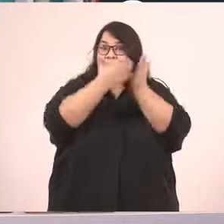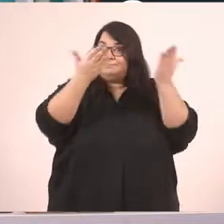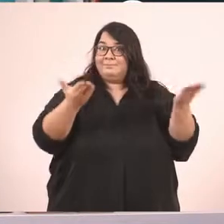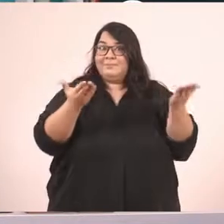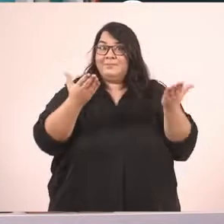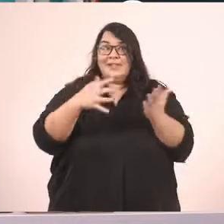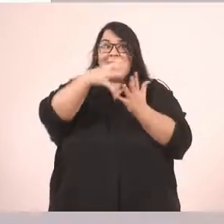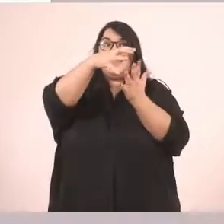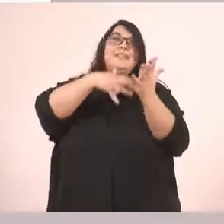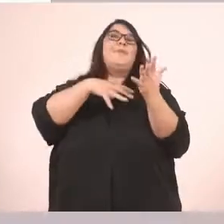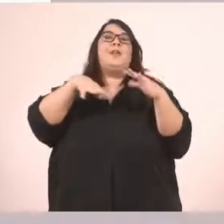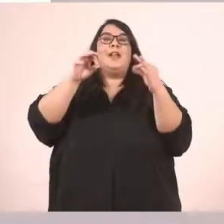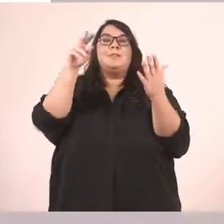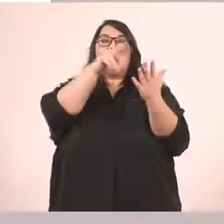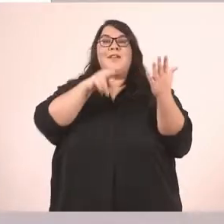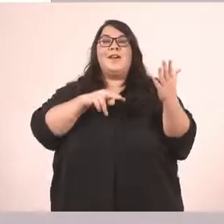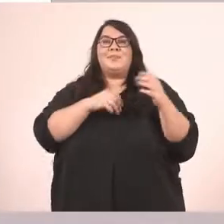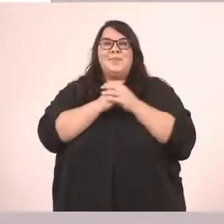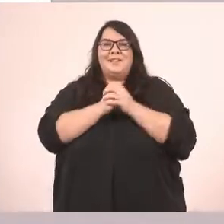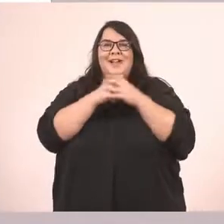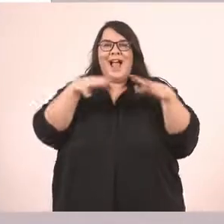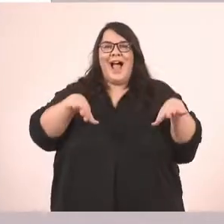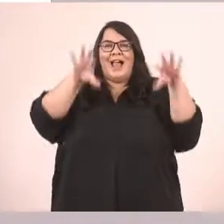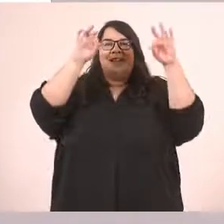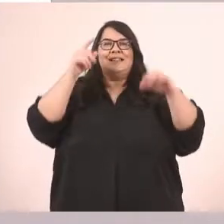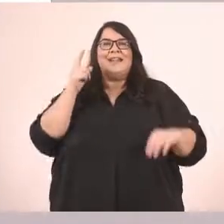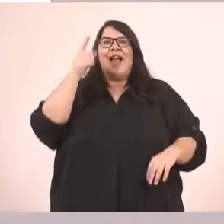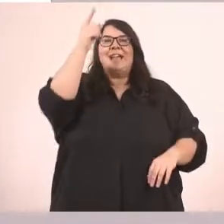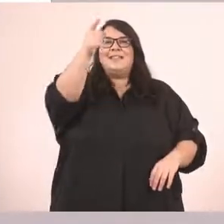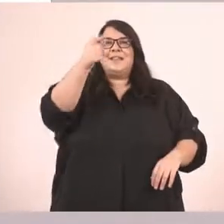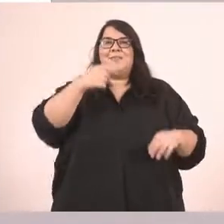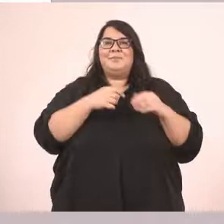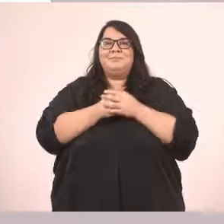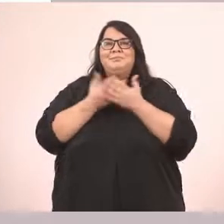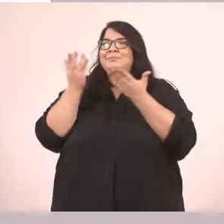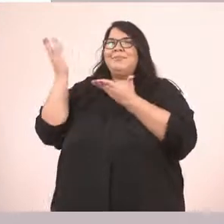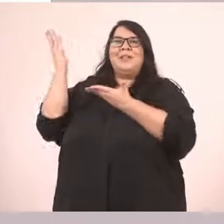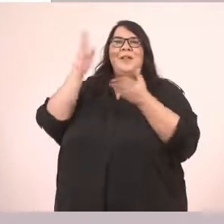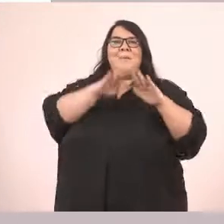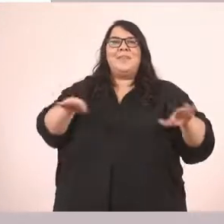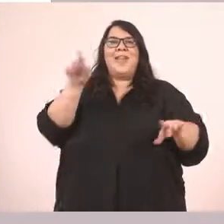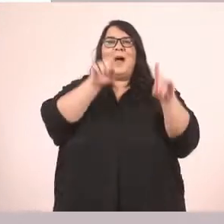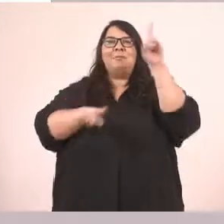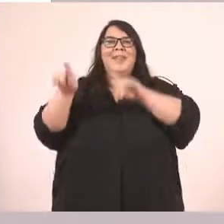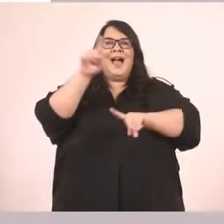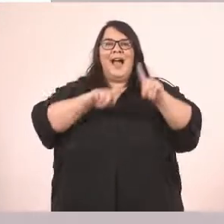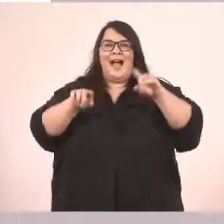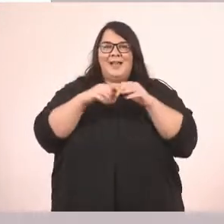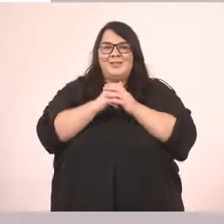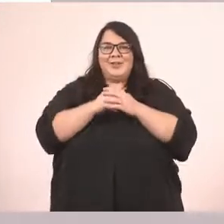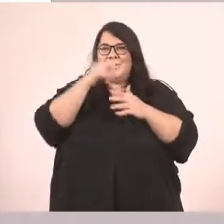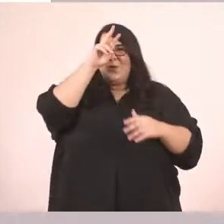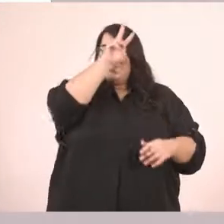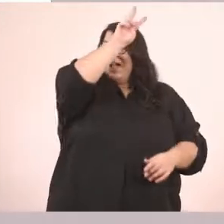διαβάζουμε το κείμενο μαζί. «Η αρχή του ταξιδιού». Πάμε να γνωρίσουμε τις ήρωες της ιστορίας μας. Είναι ο